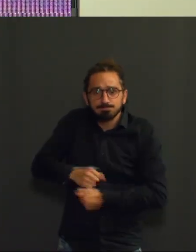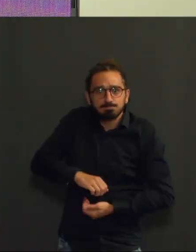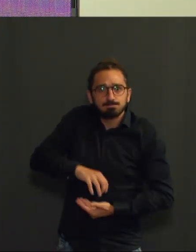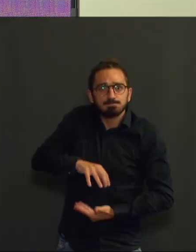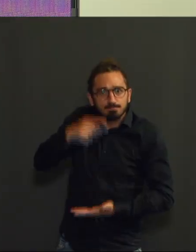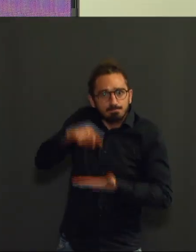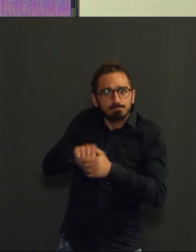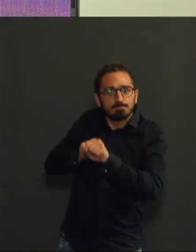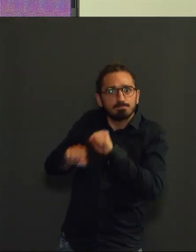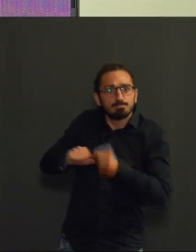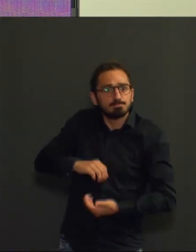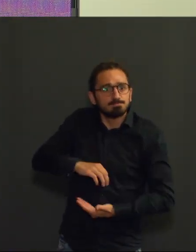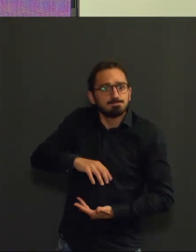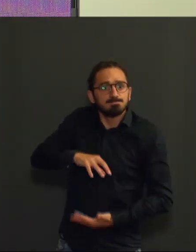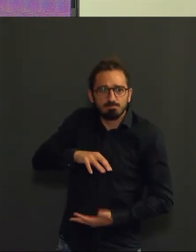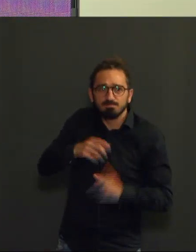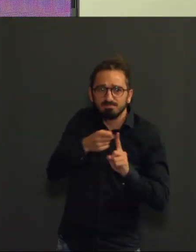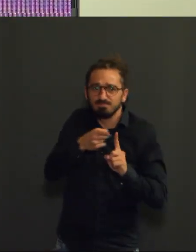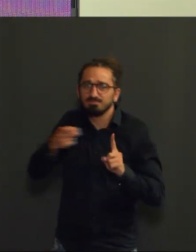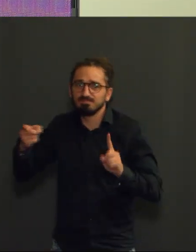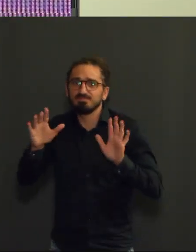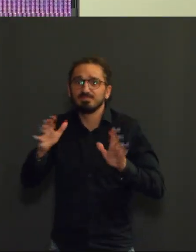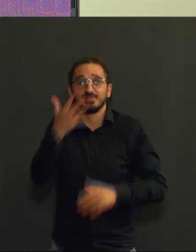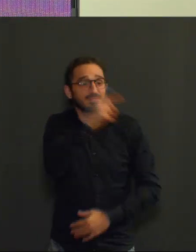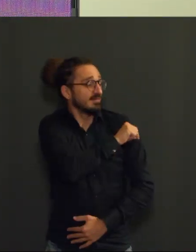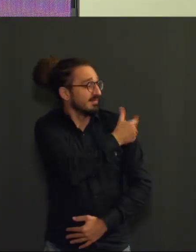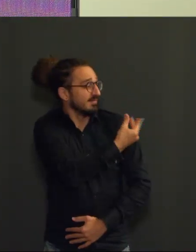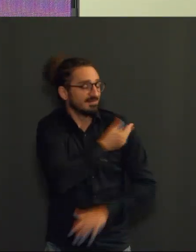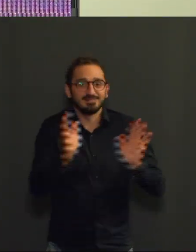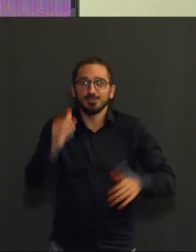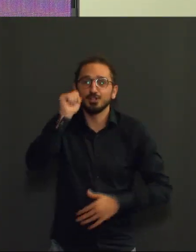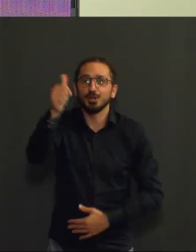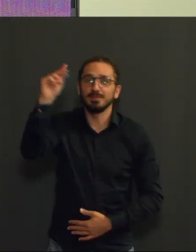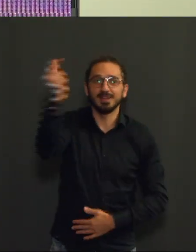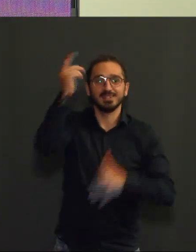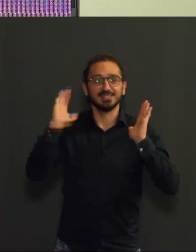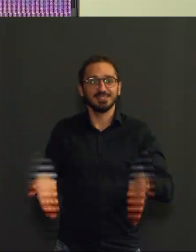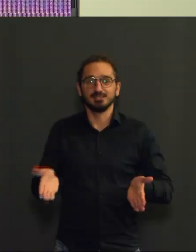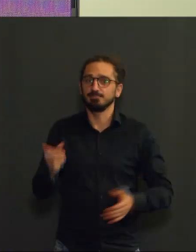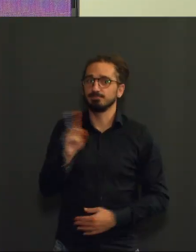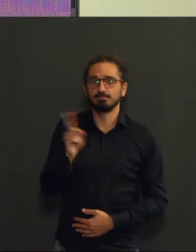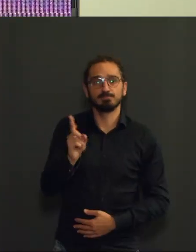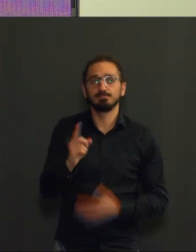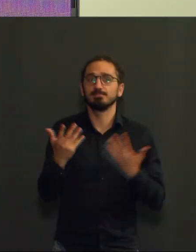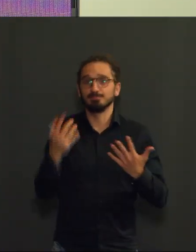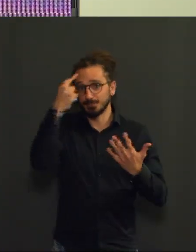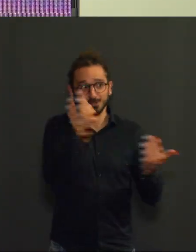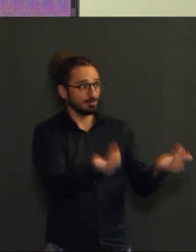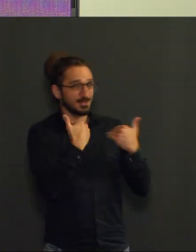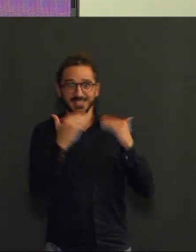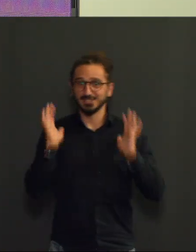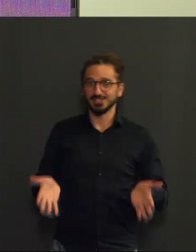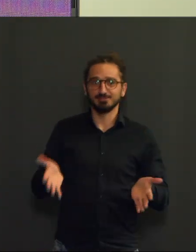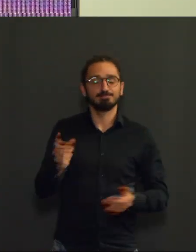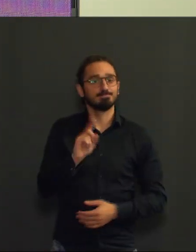pendant cette première partie, dans les jours qui suivent votre vaccination, eh vous n'êtes pas protégé. Vous êtes exactement comme quelqu'un qui n'a pas reçu